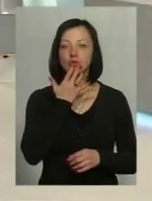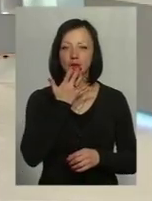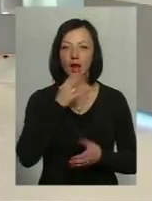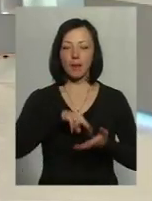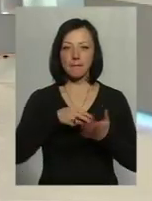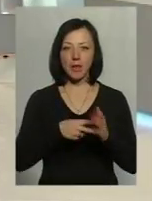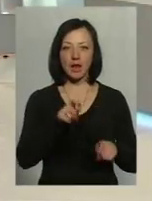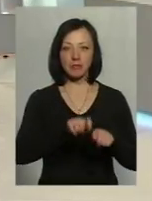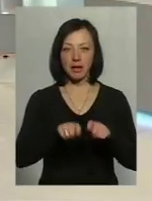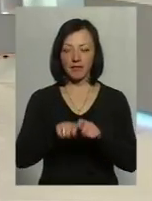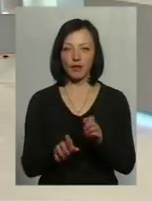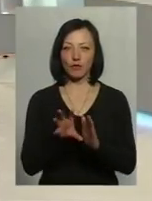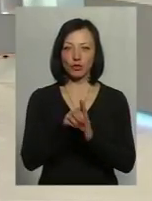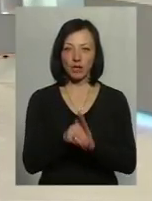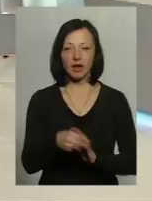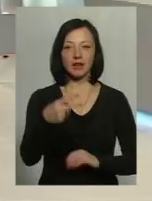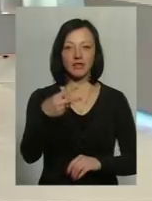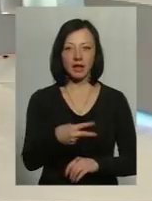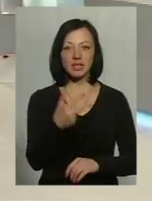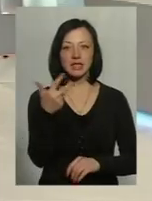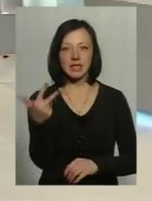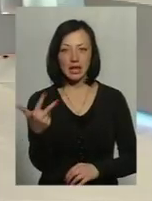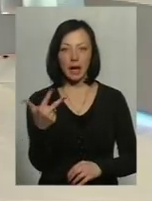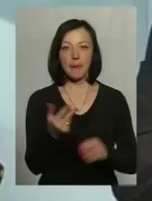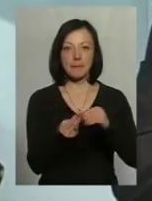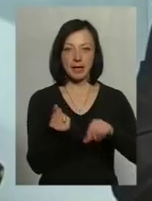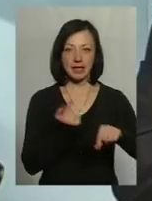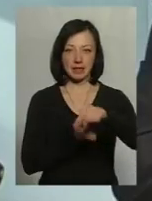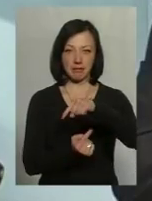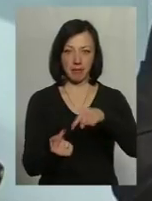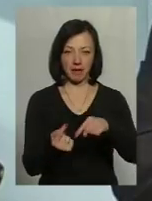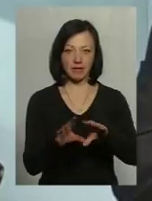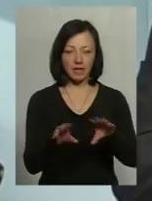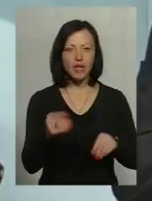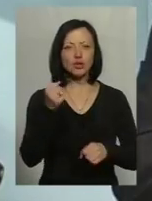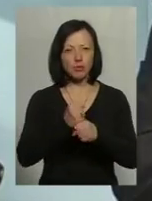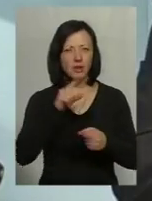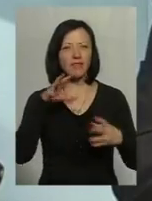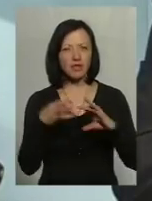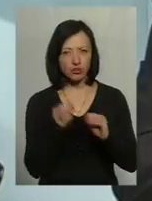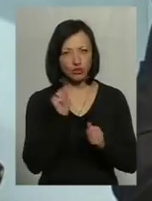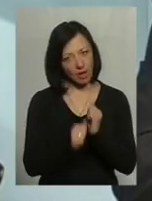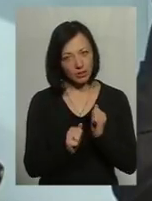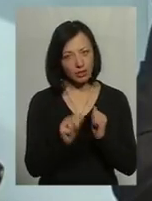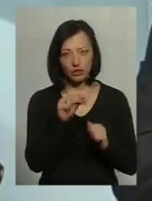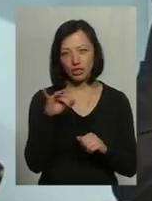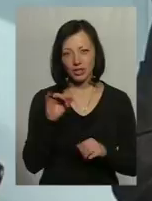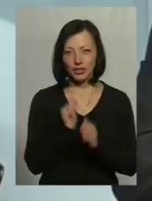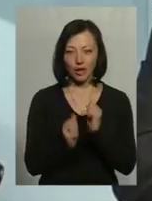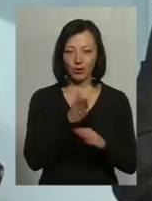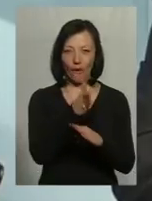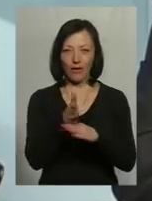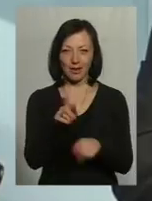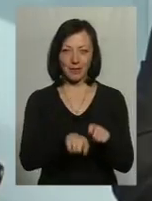перевірок ми включили 23 підприємців. А тепер зробіть самі висновки, часто чи не часто ходять на